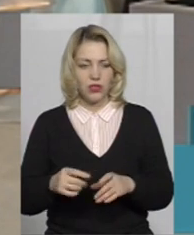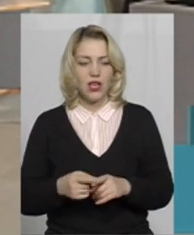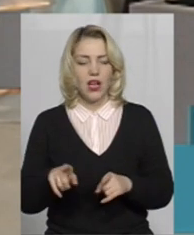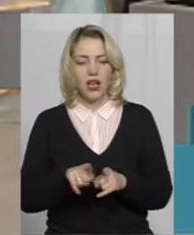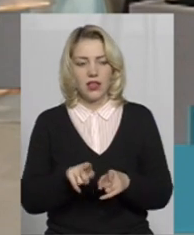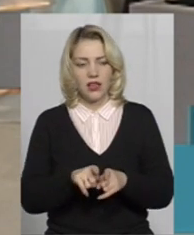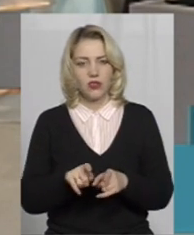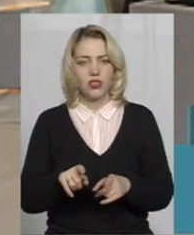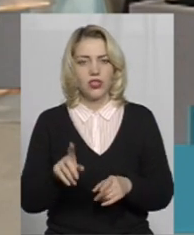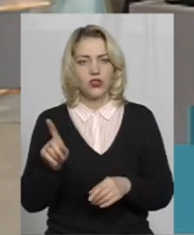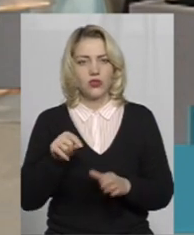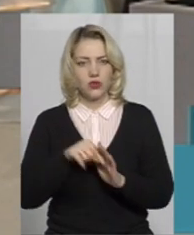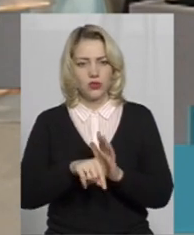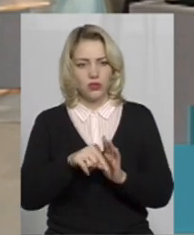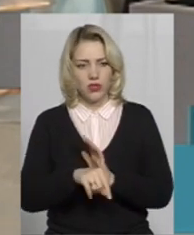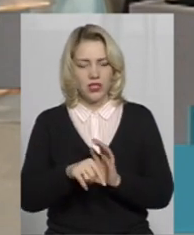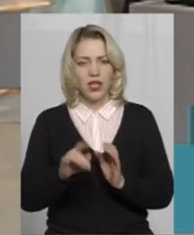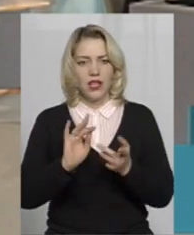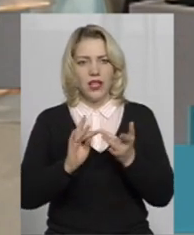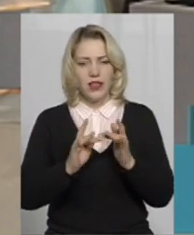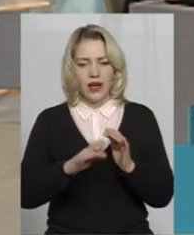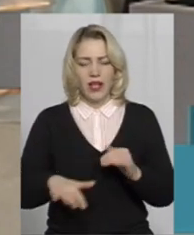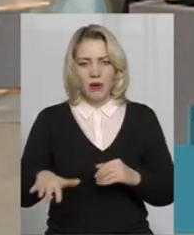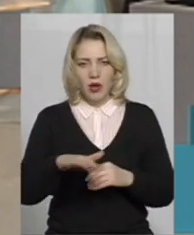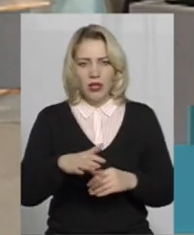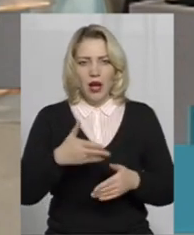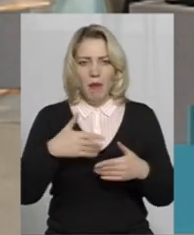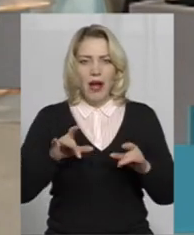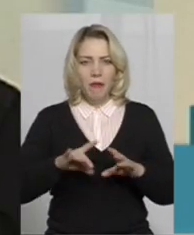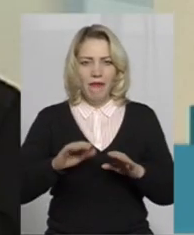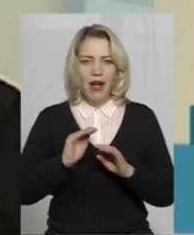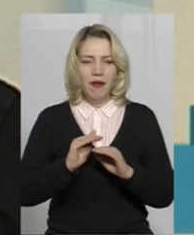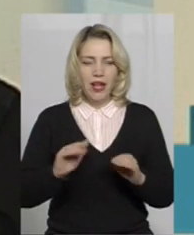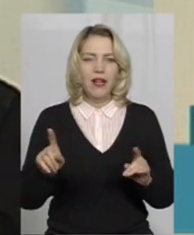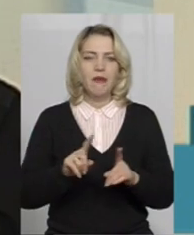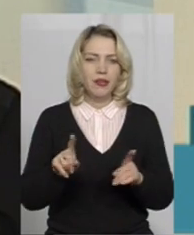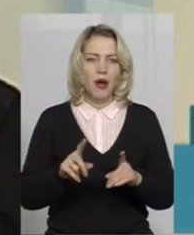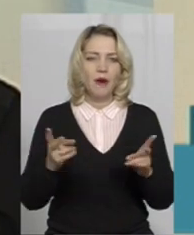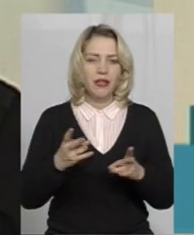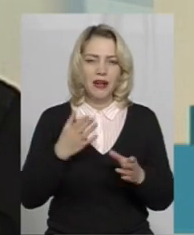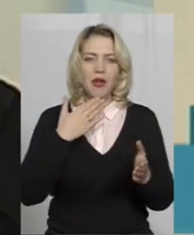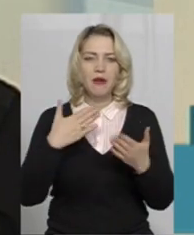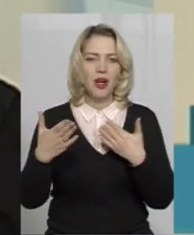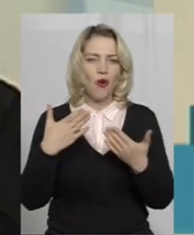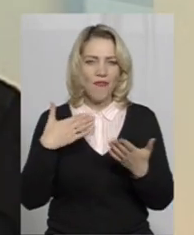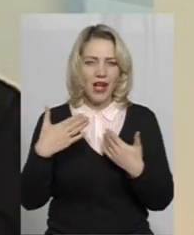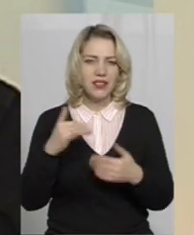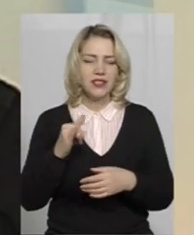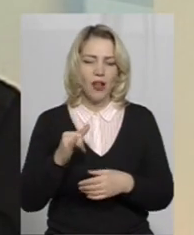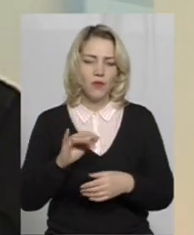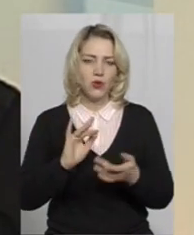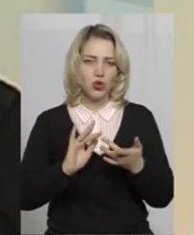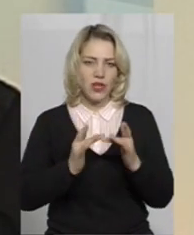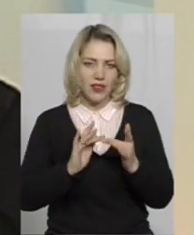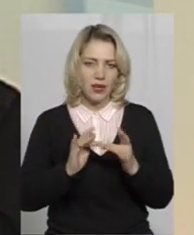Також все, що стосується інтернет-простору, ми розповідаємо дітям, як безпечно потрібно спілкуватися в соціальних